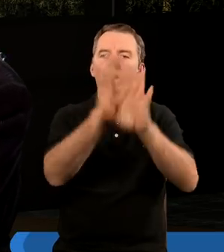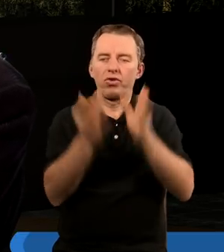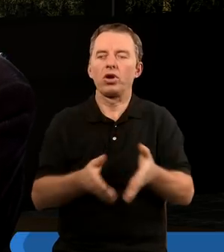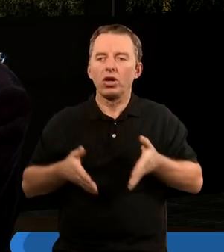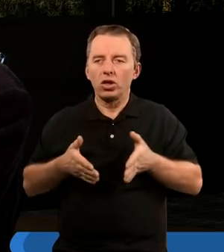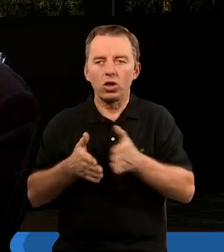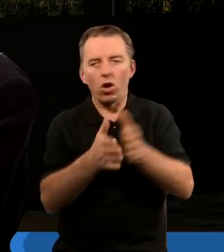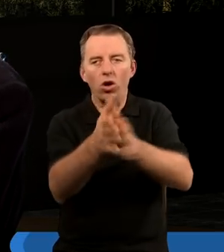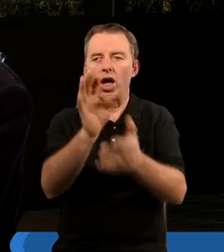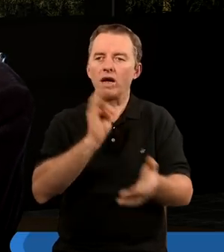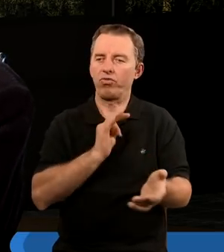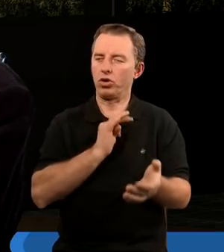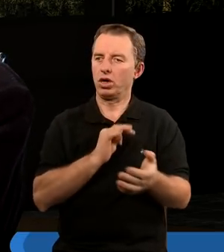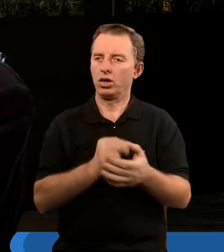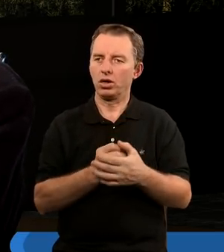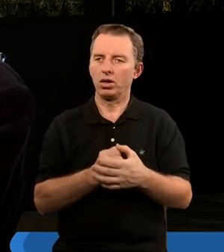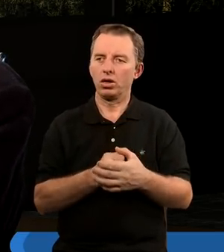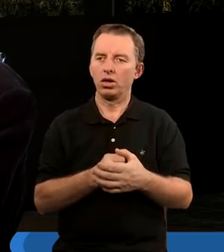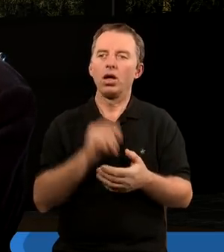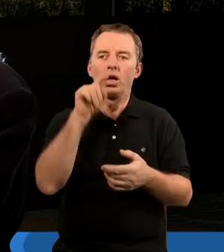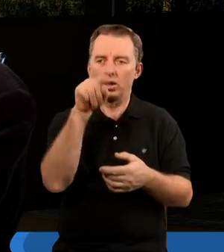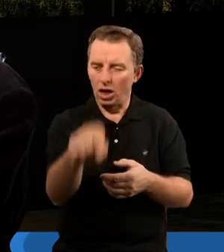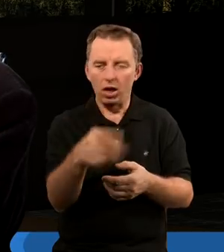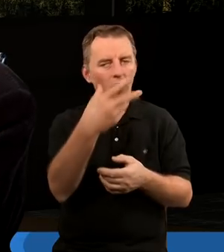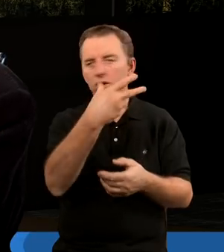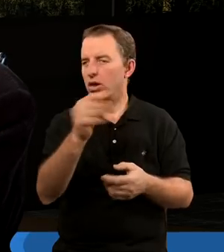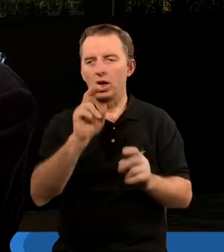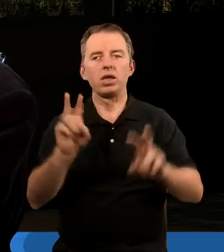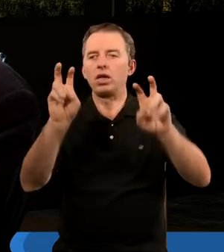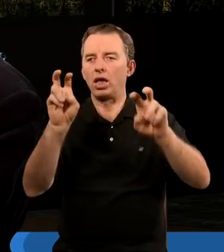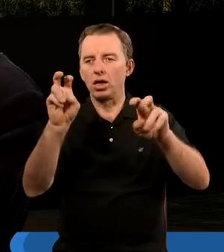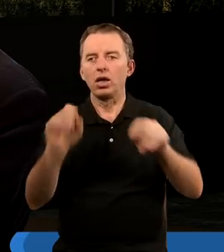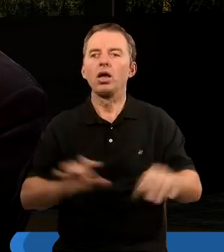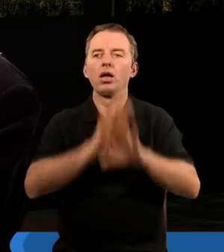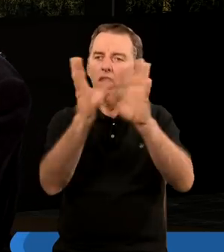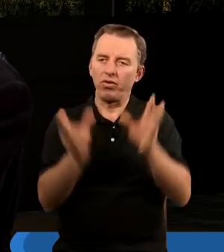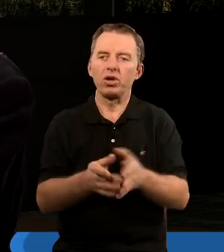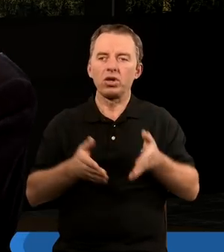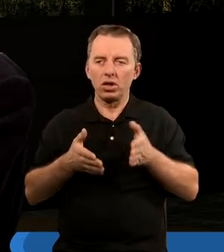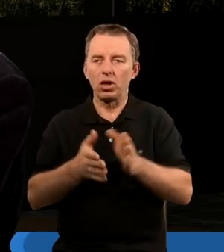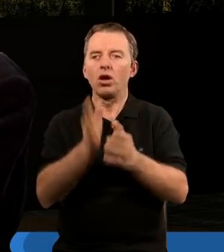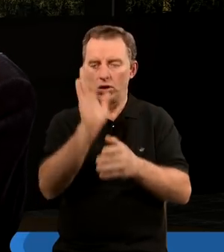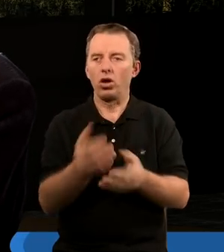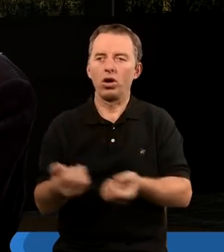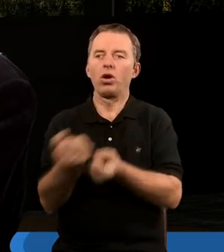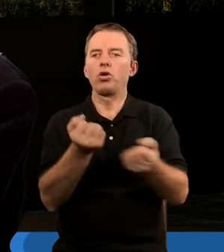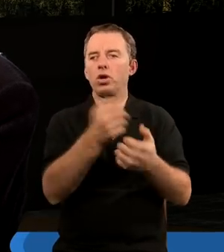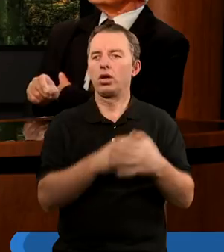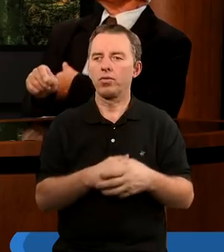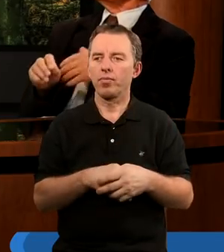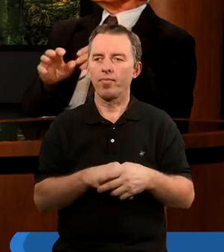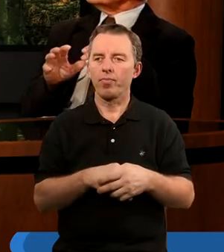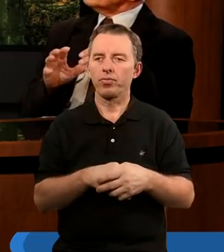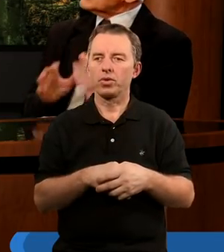drogach twoich. Tego nie zacytował. Powiedział, na wszystkich drogach cię będą nosić.